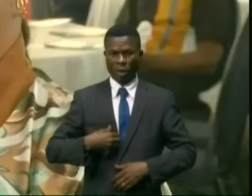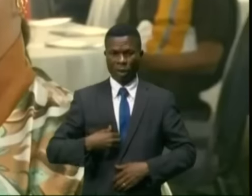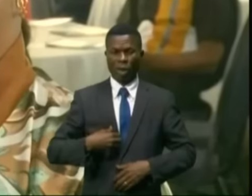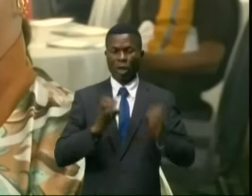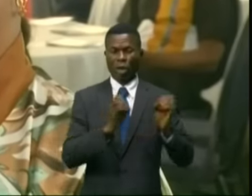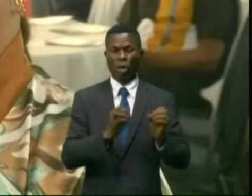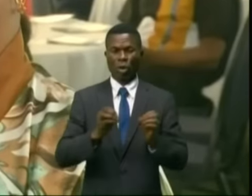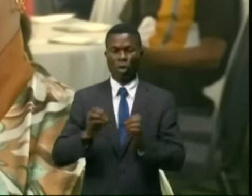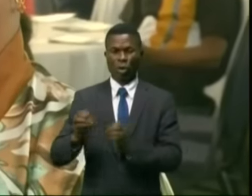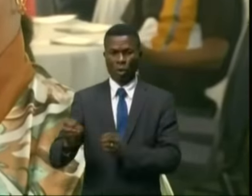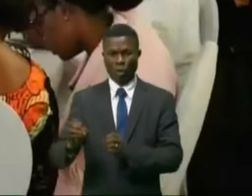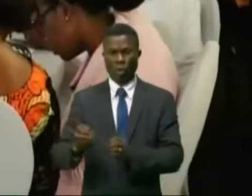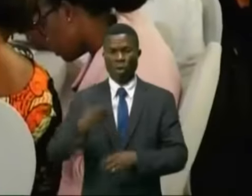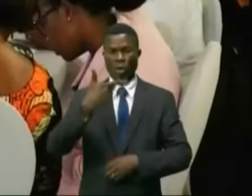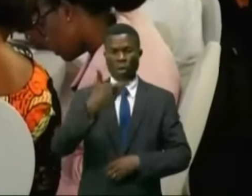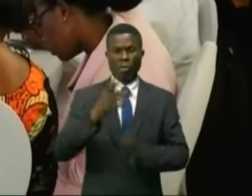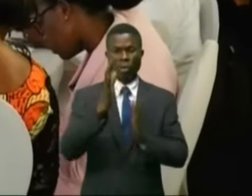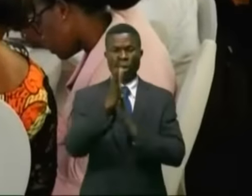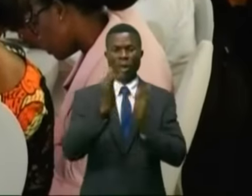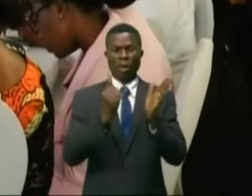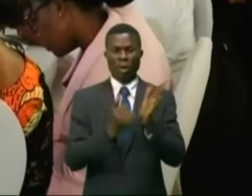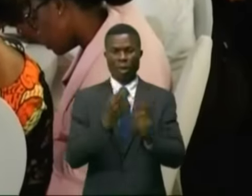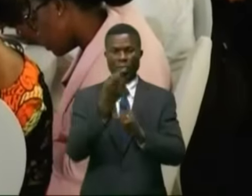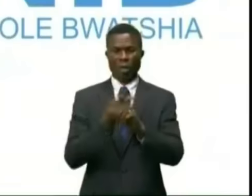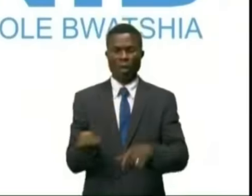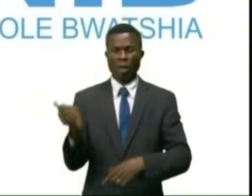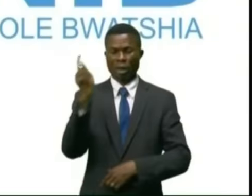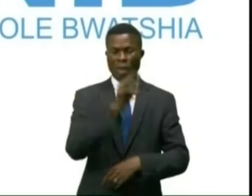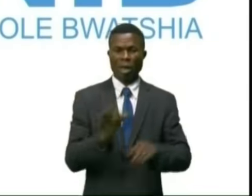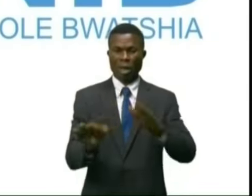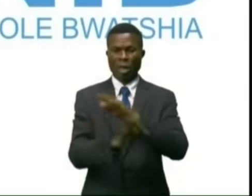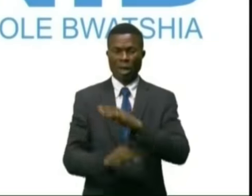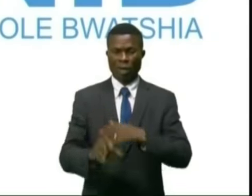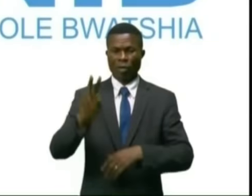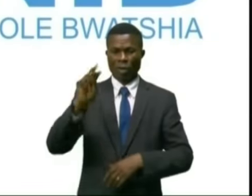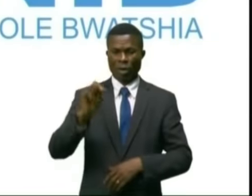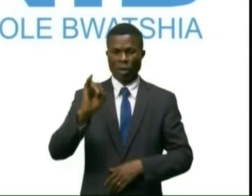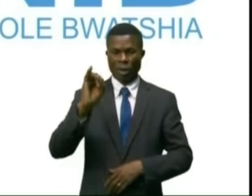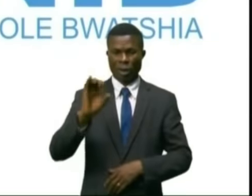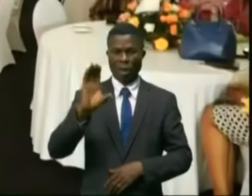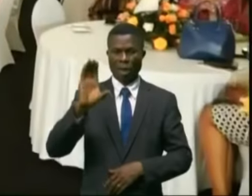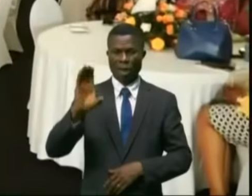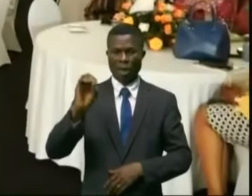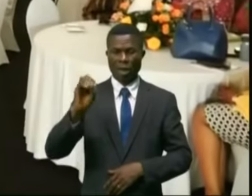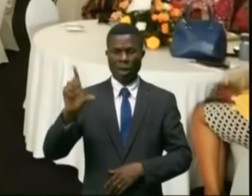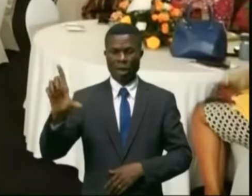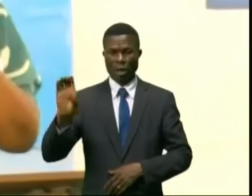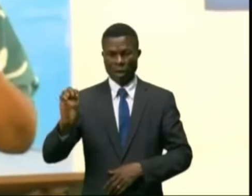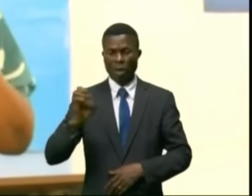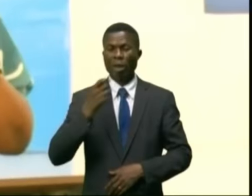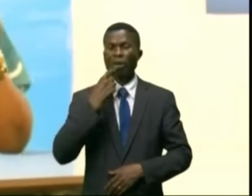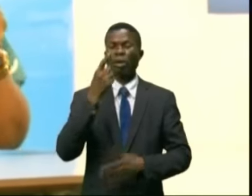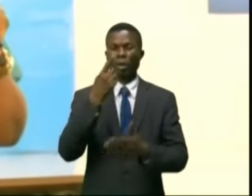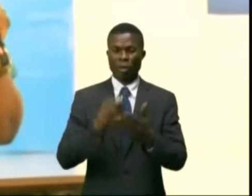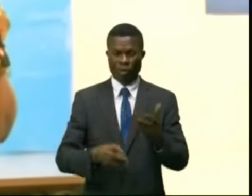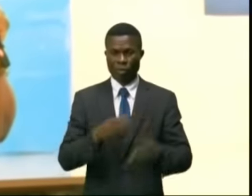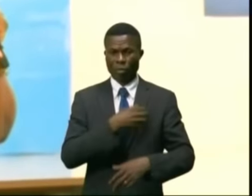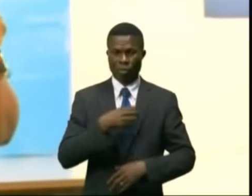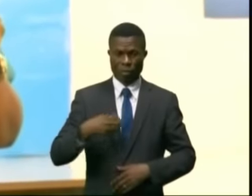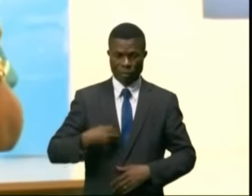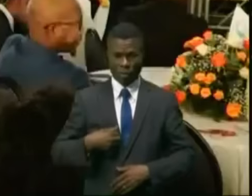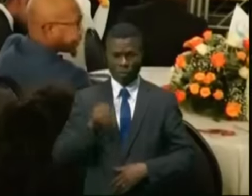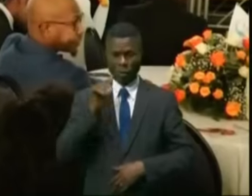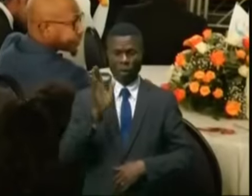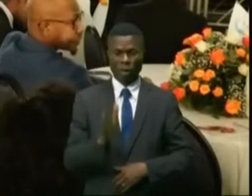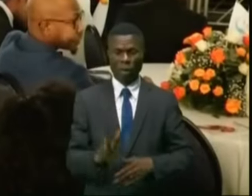organisée ce mardi 16 avril par la fondation Nicole Boitia, FONIB. Dans son mot de circonstance, Mme Ladir